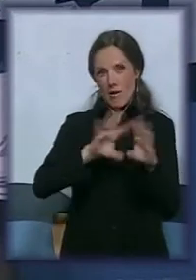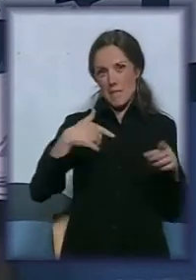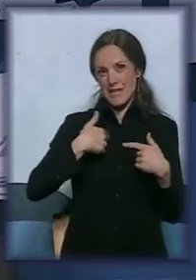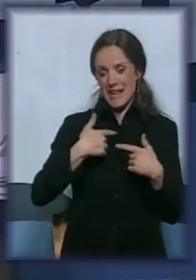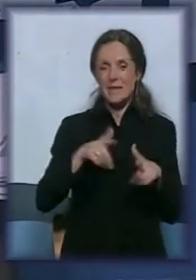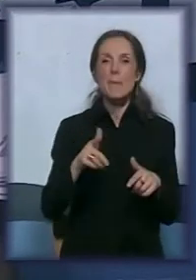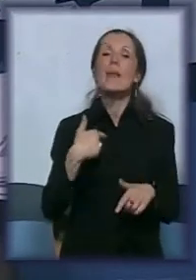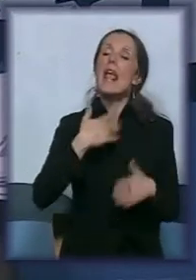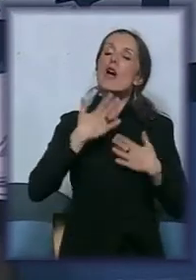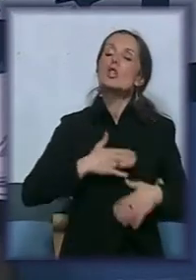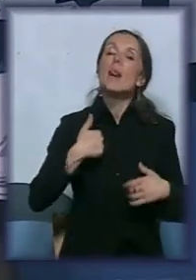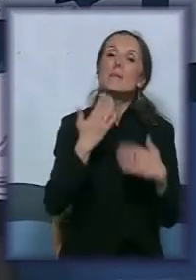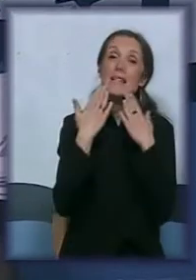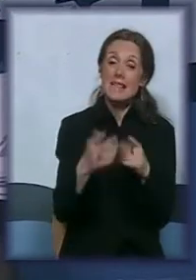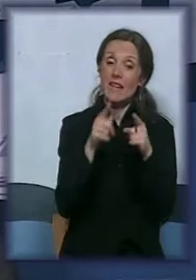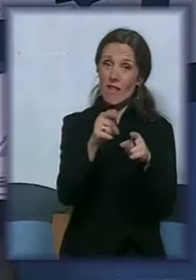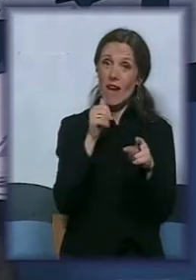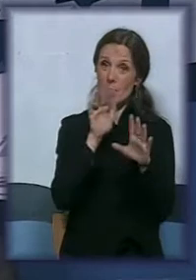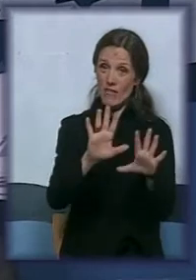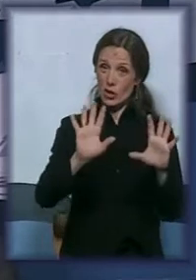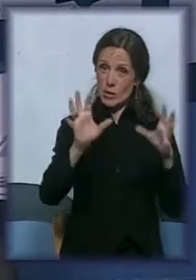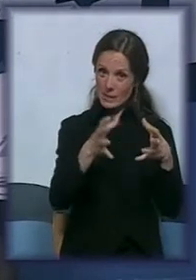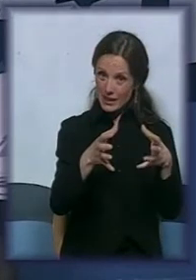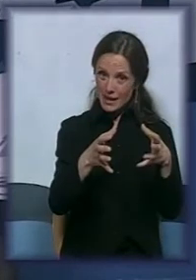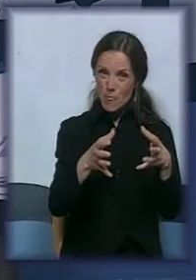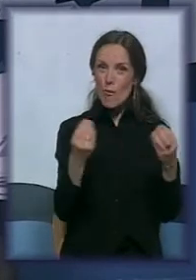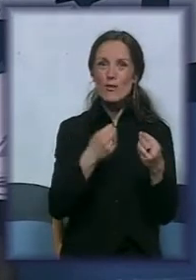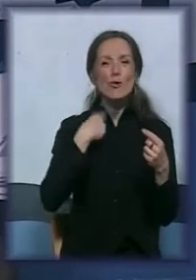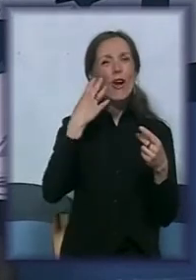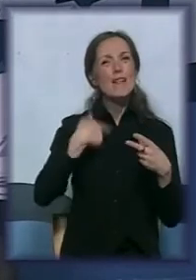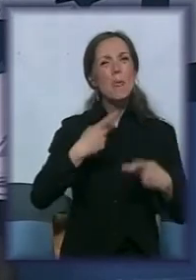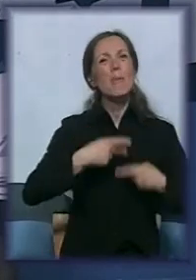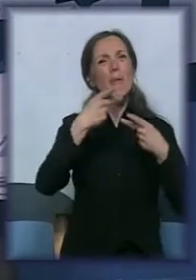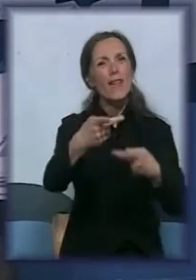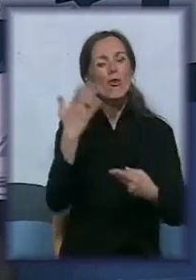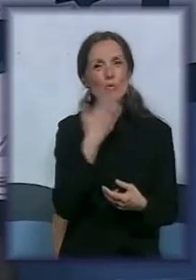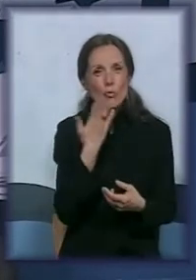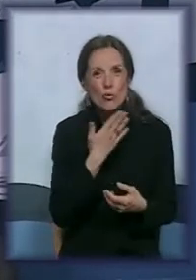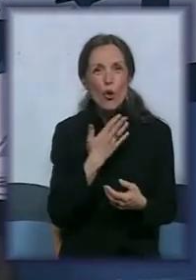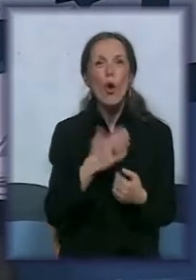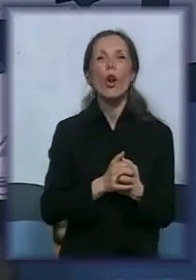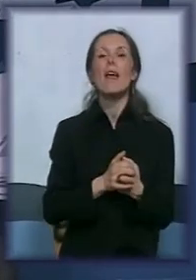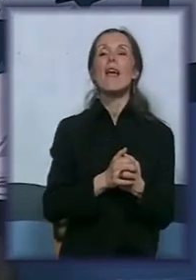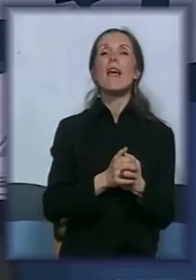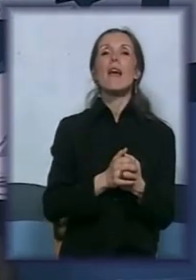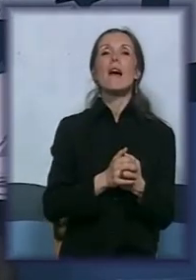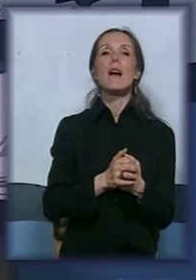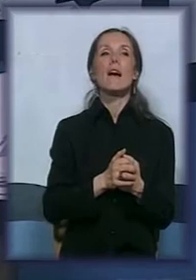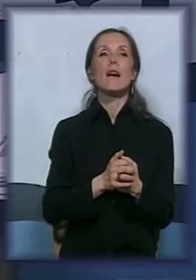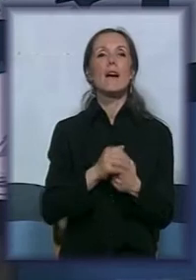vama i vašem timu. Ne samo na onome što jesmo doživjeli u školi sa vama. Mislim da imate i tog petog partnera.